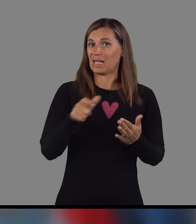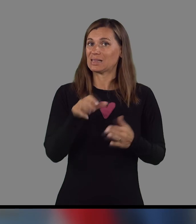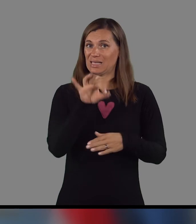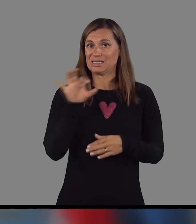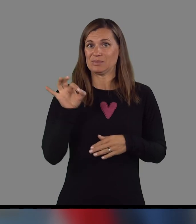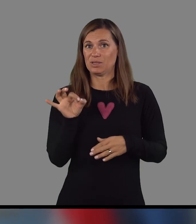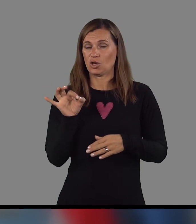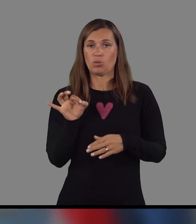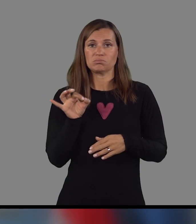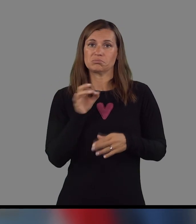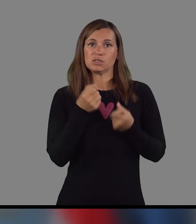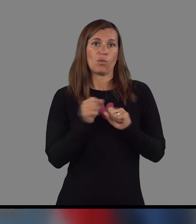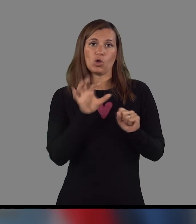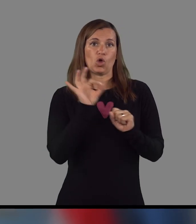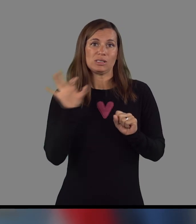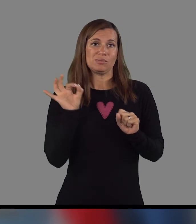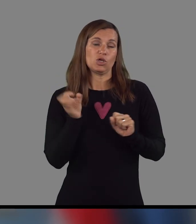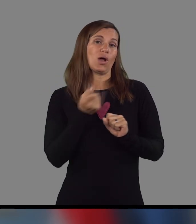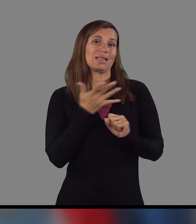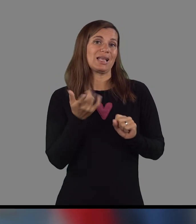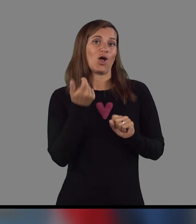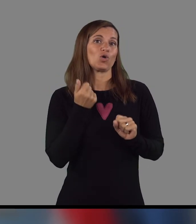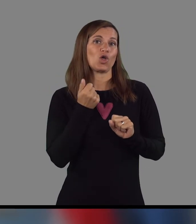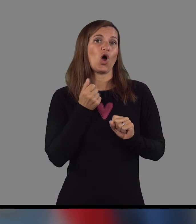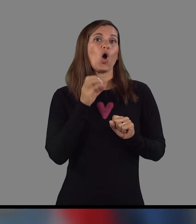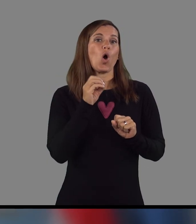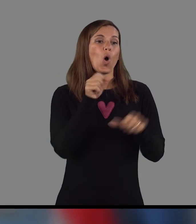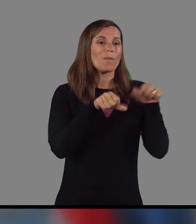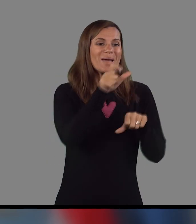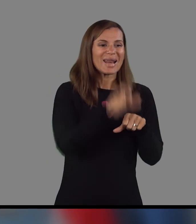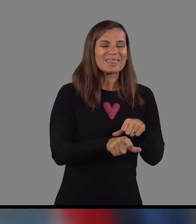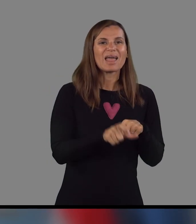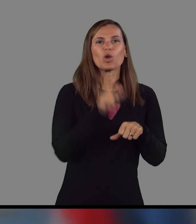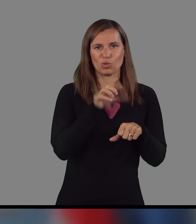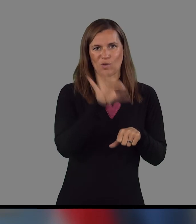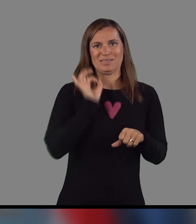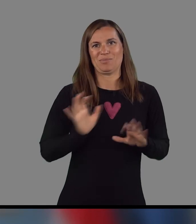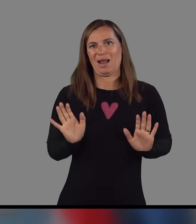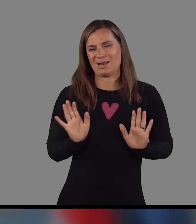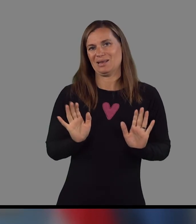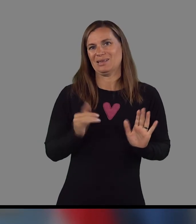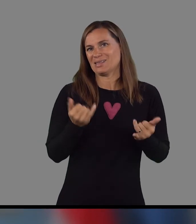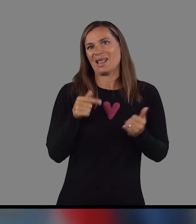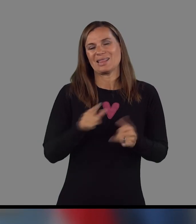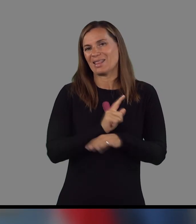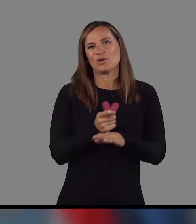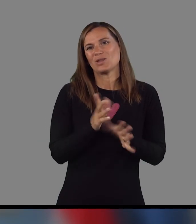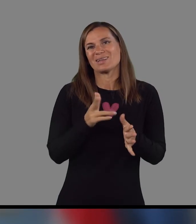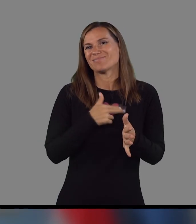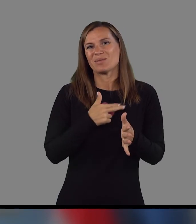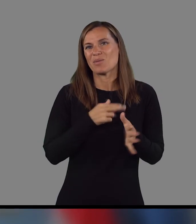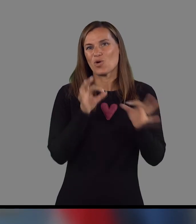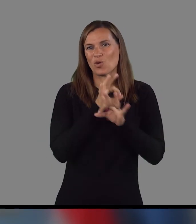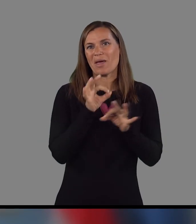pacijenti izbiro, torej svobodno izbiro, če temu tako rečemo, katerega od operaterja bodo izbrali. Žal tukaj ta trenutek,